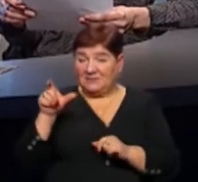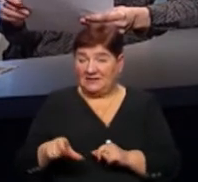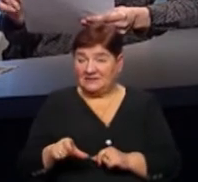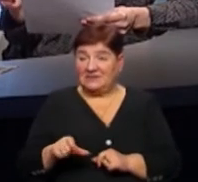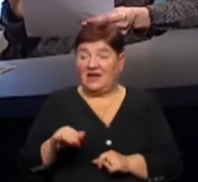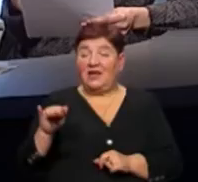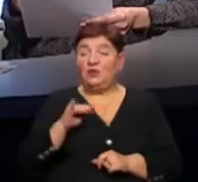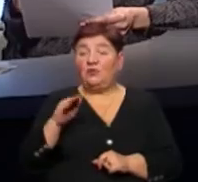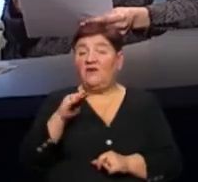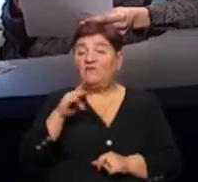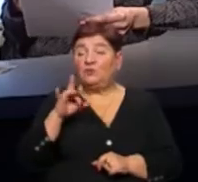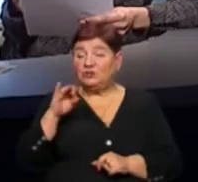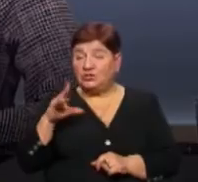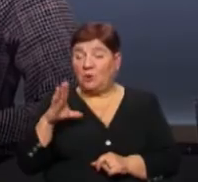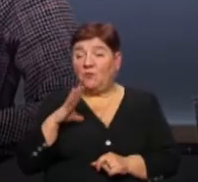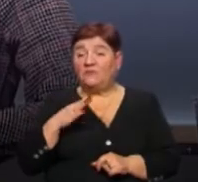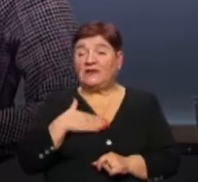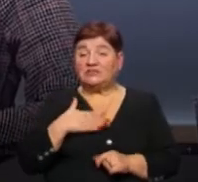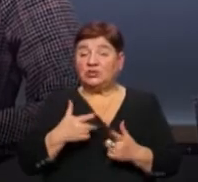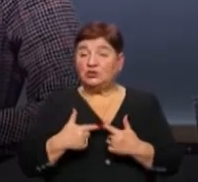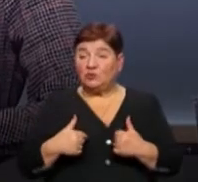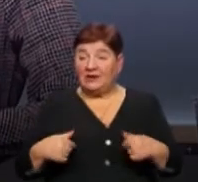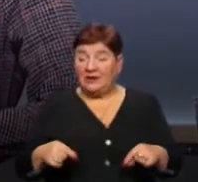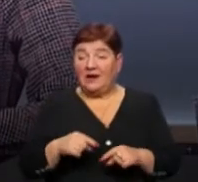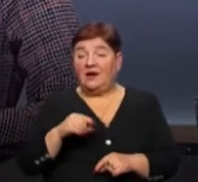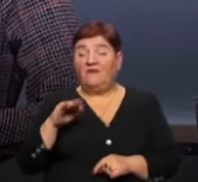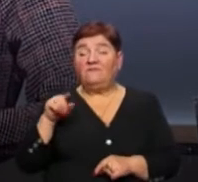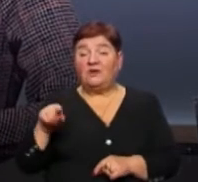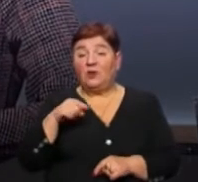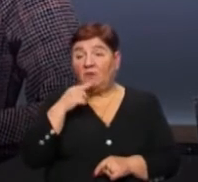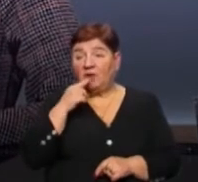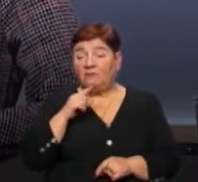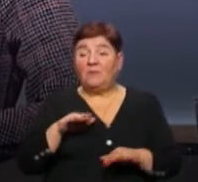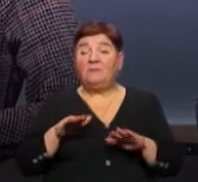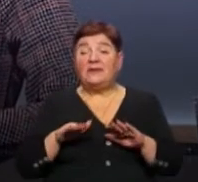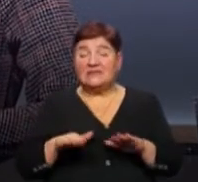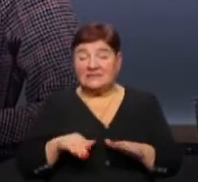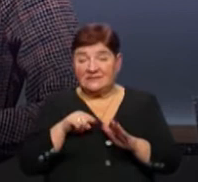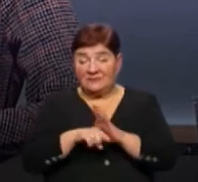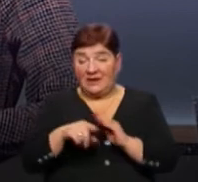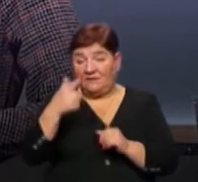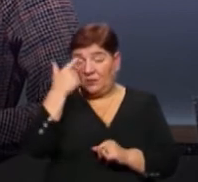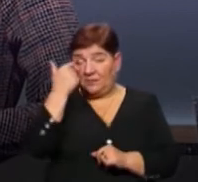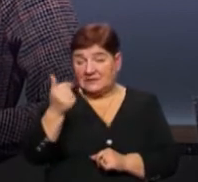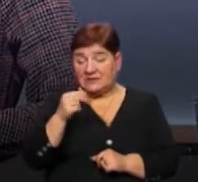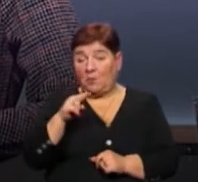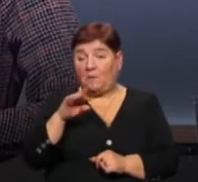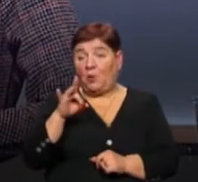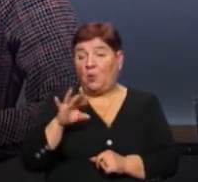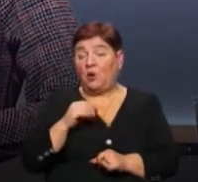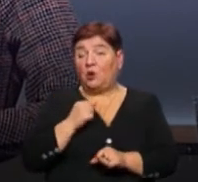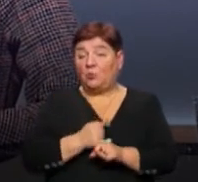Юрія Фущича, який був тиждень тому в нашій студії, він говорив, що місць, звідки можна взяти інформацію про